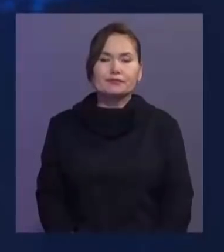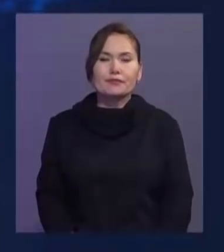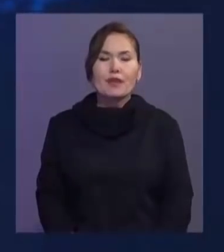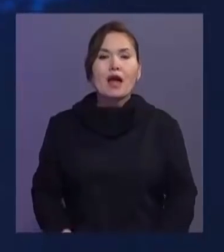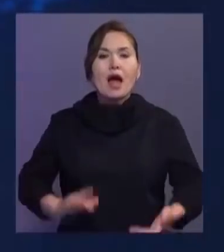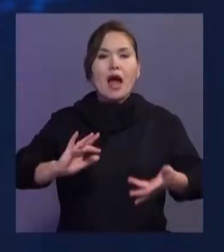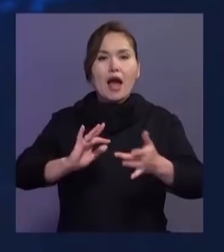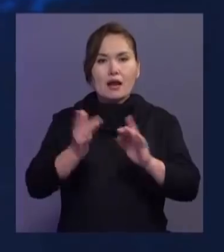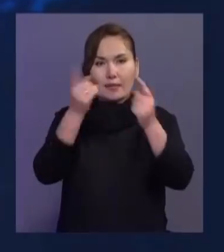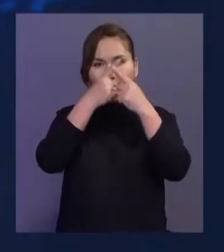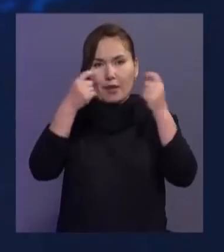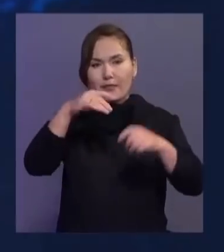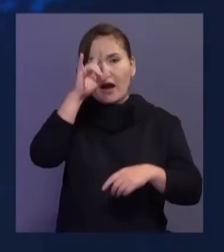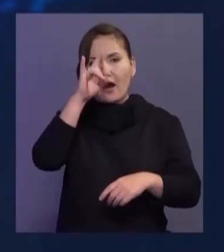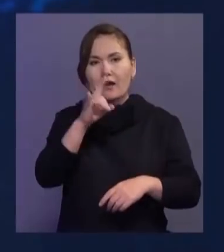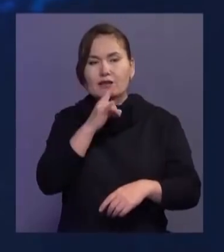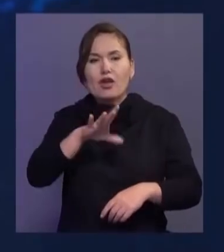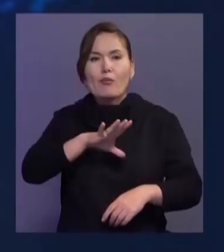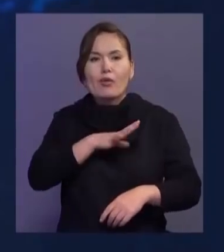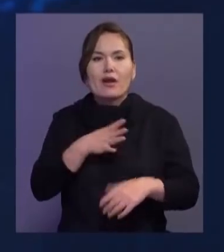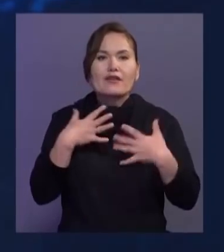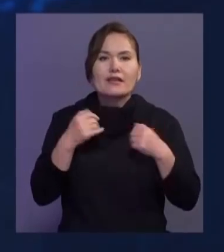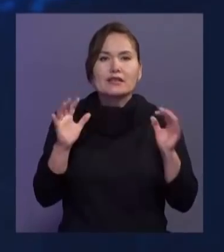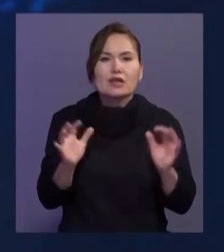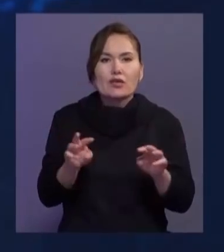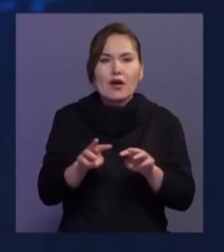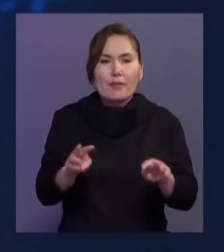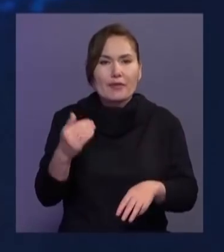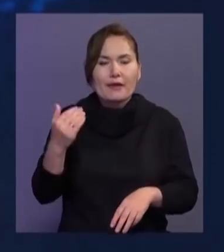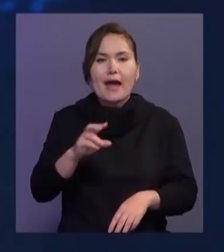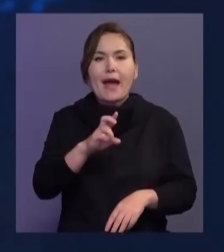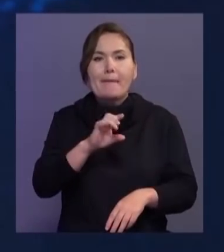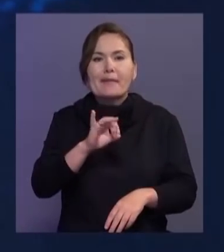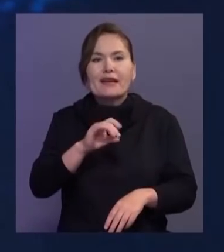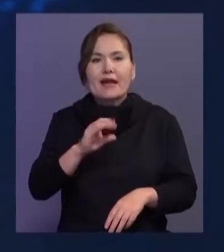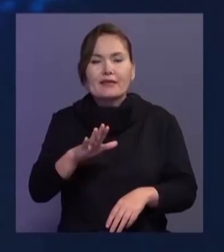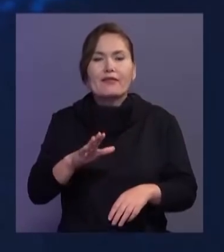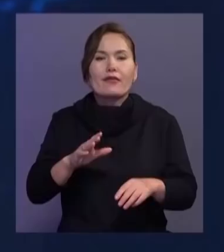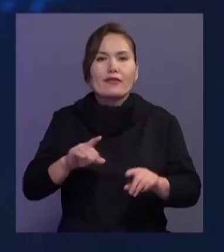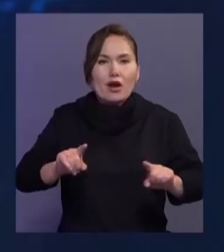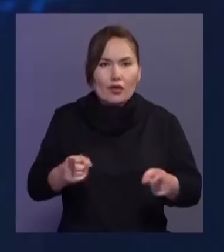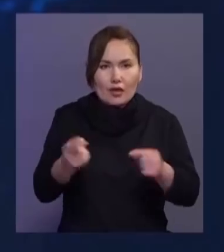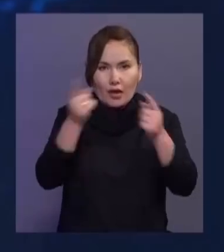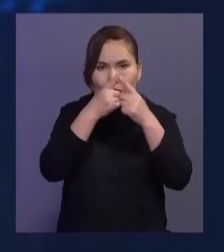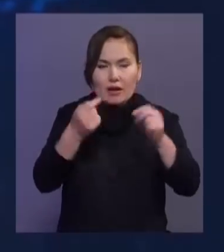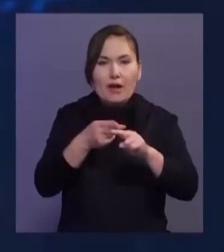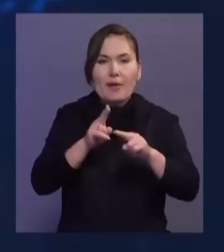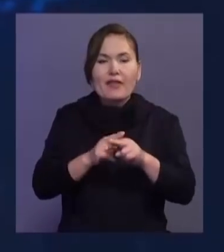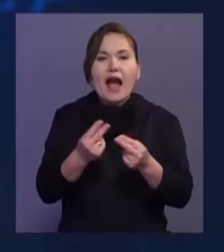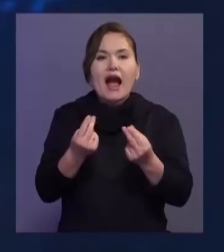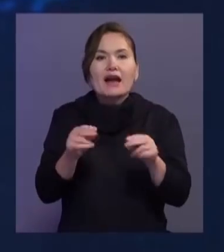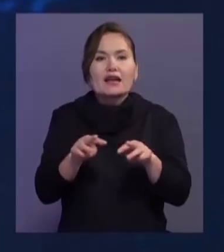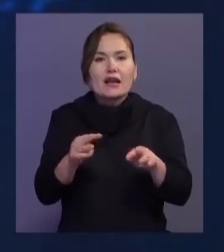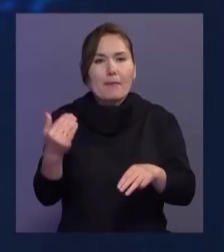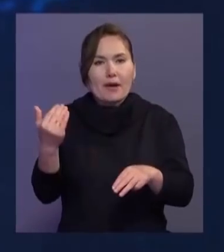Әліметтік желеде еліміздің бұрынғы денсаулық сақтау менестірін Елжанны біртаныфтан қамау ғалынғаны жөнінде мәліметтарады, бірақ қаржы министерлігінің